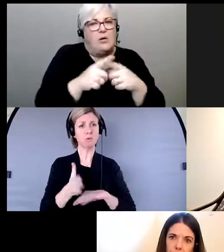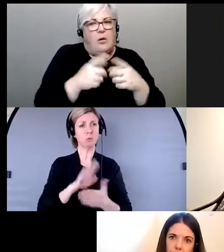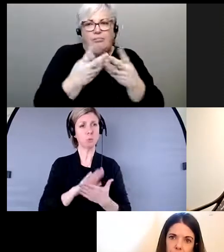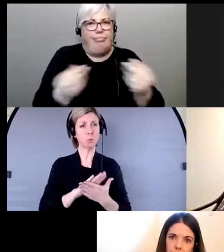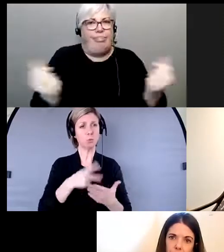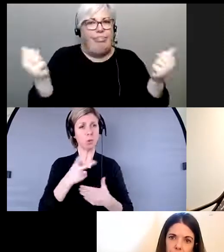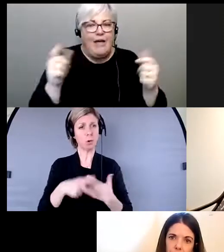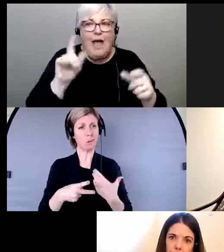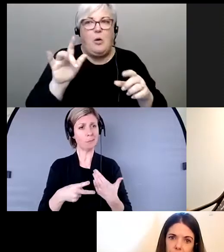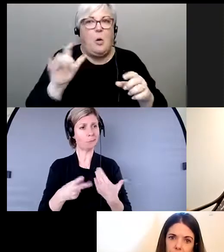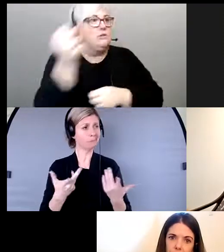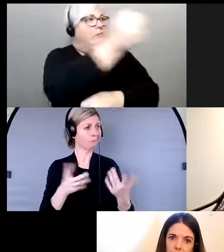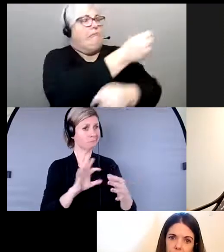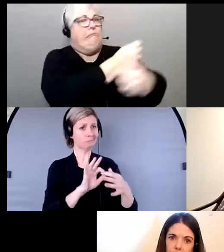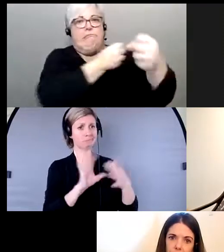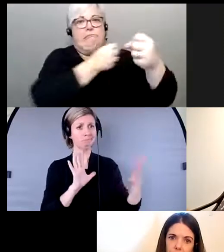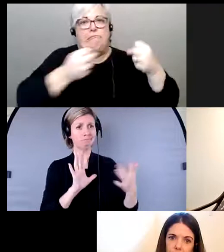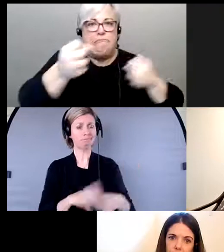des communautés, on peut perdre,